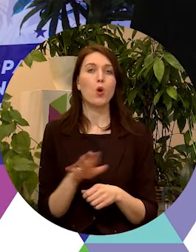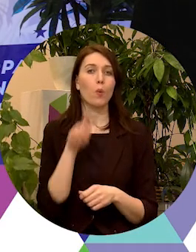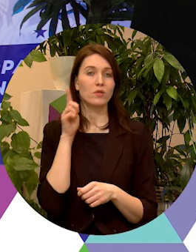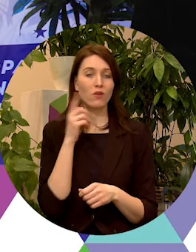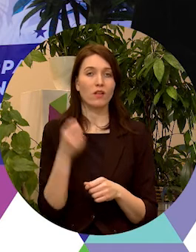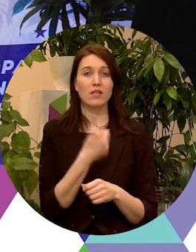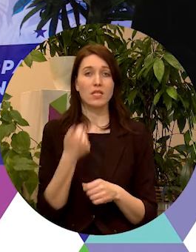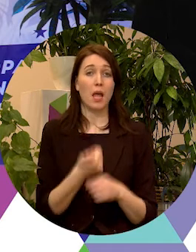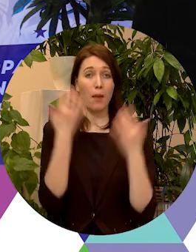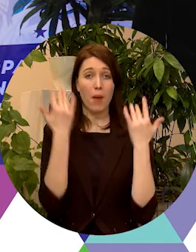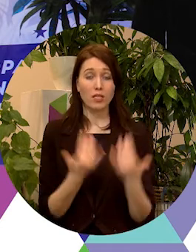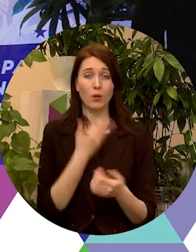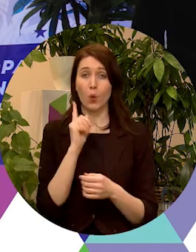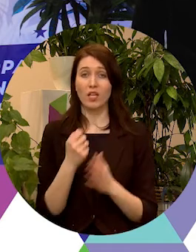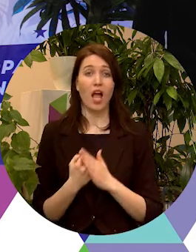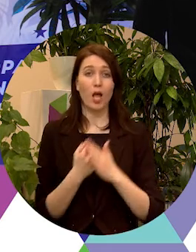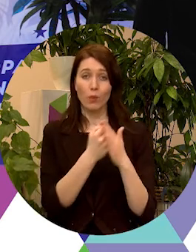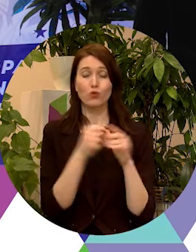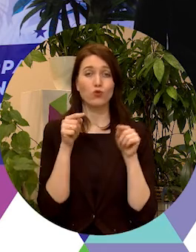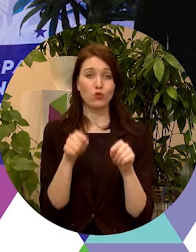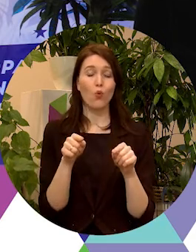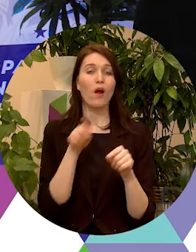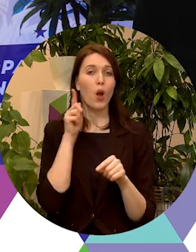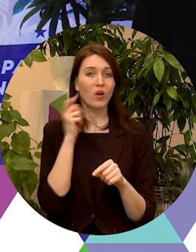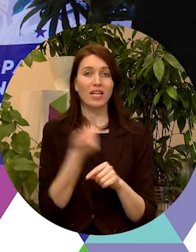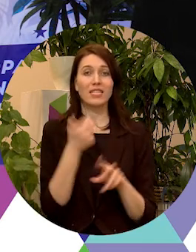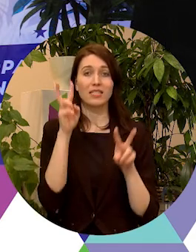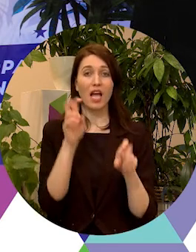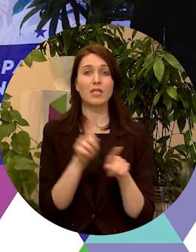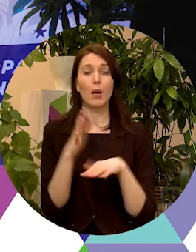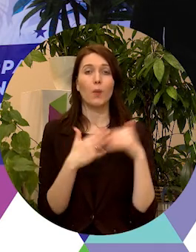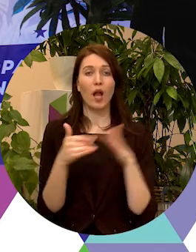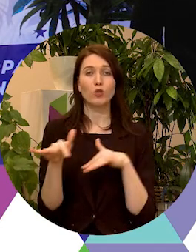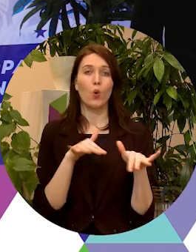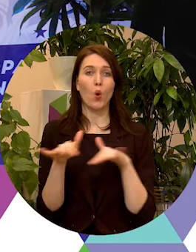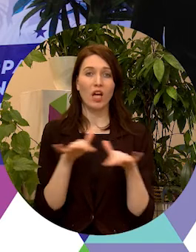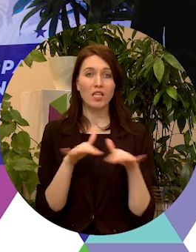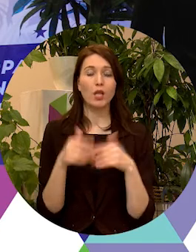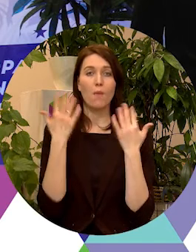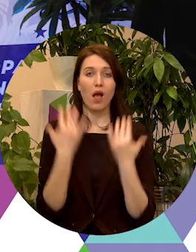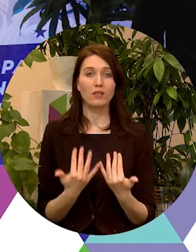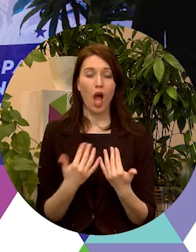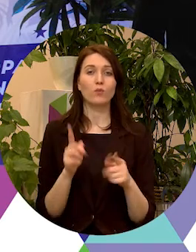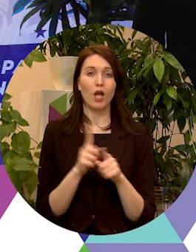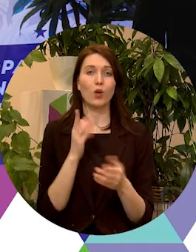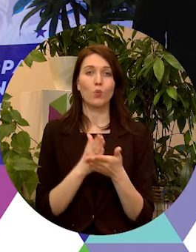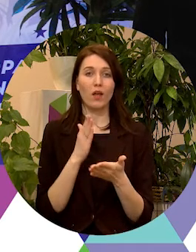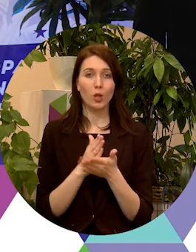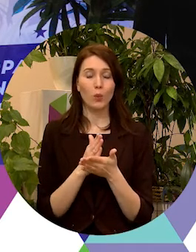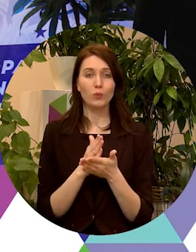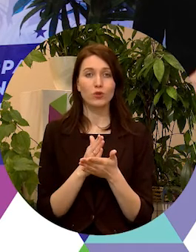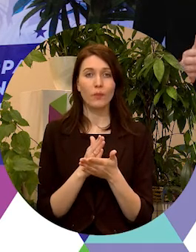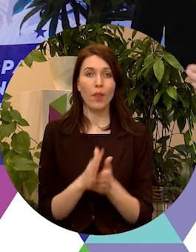Ne tikai atbalstot šo jaunatnes gada, bet arī praktiski organizējot pasākumus un notikumus.